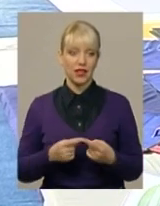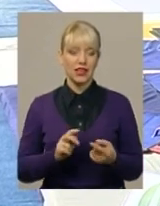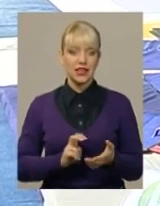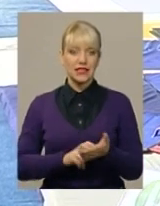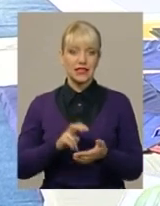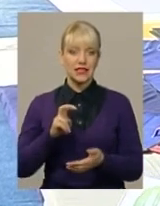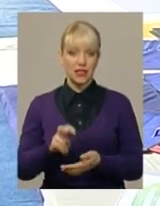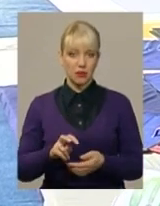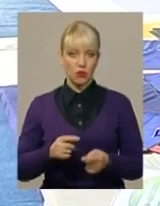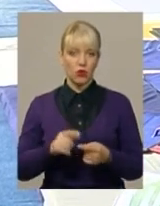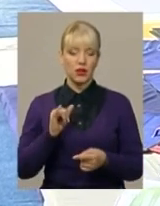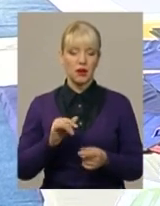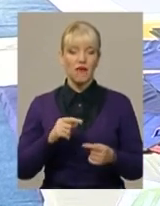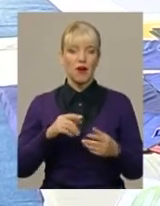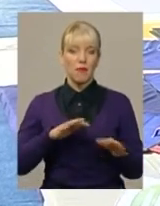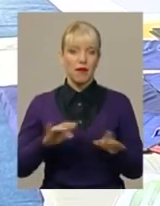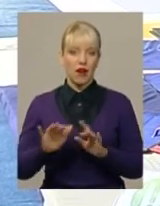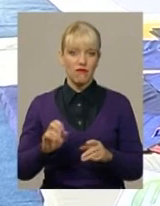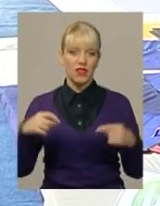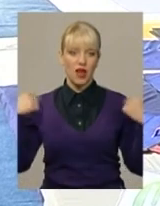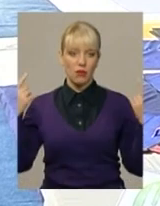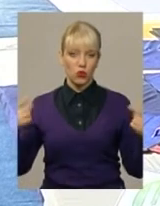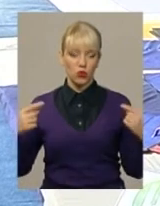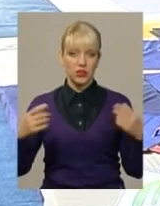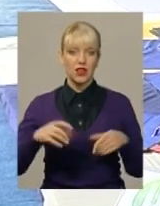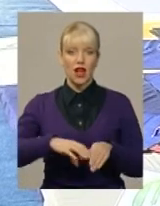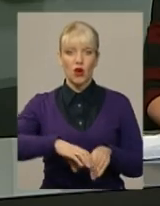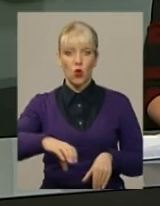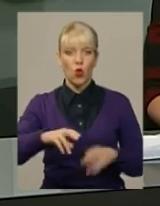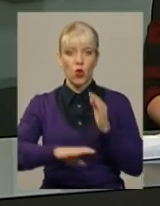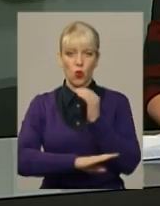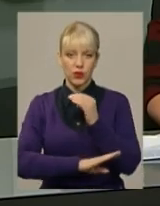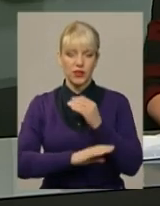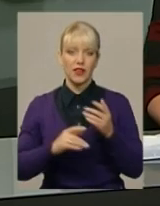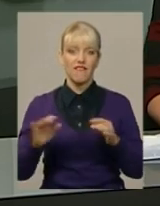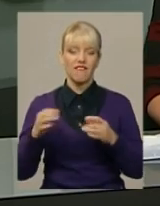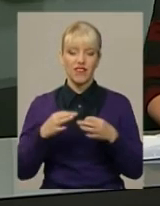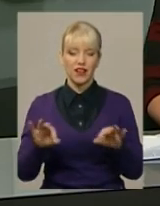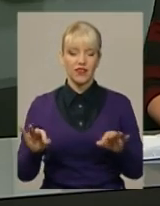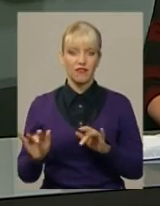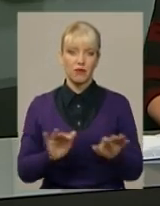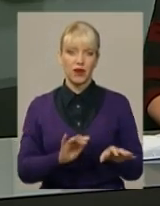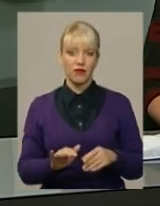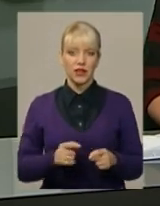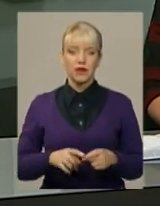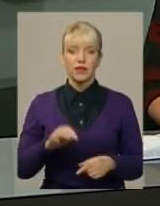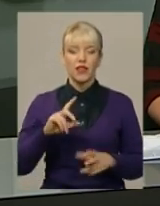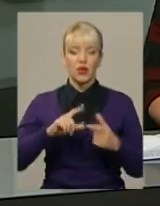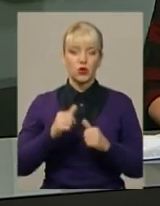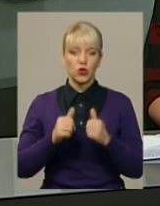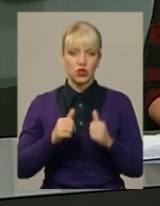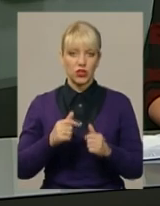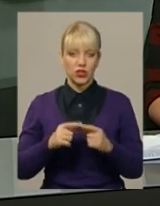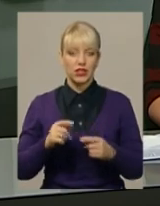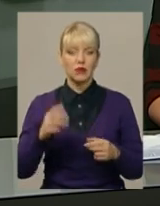опорний, вправи на брусях, на колоді та вільні вправи. На відкритому турнірі Хмельницької області зі